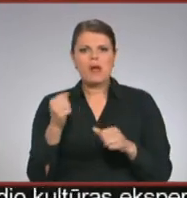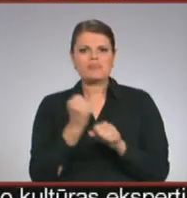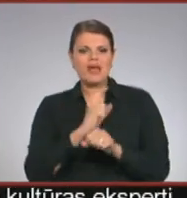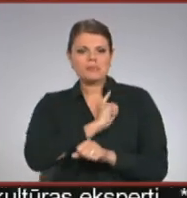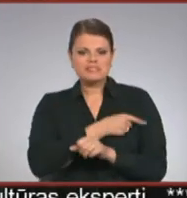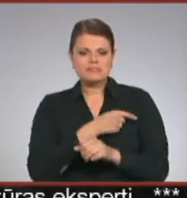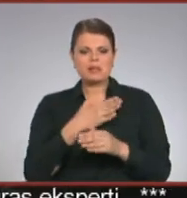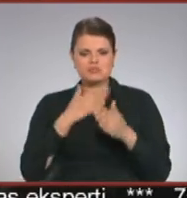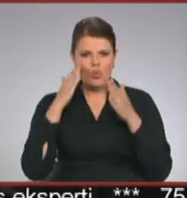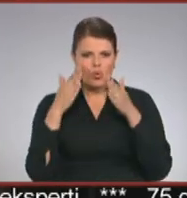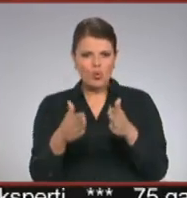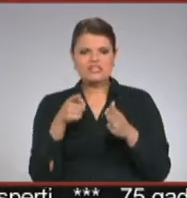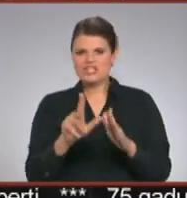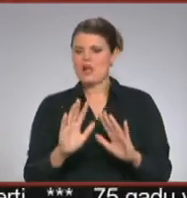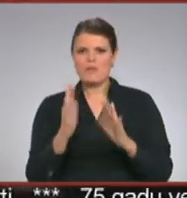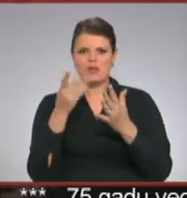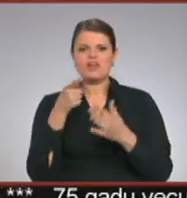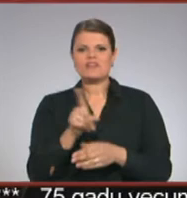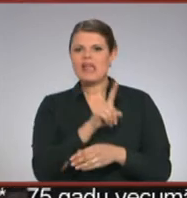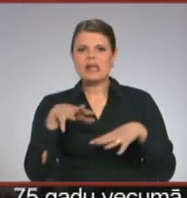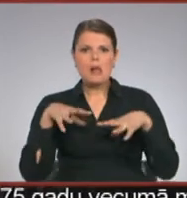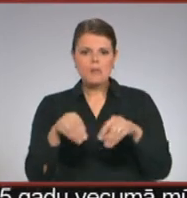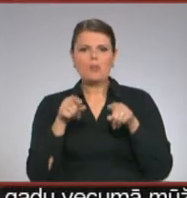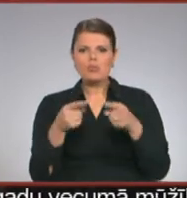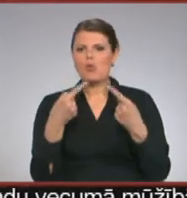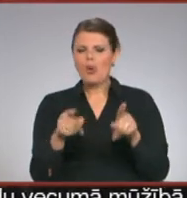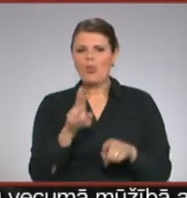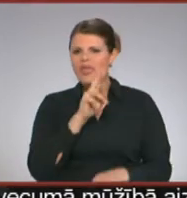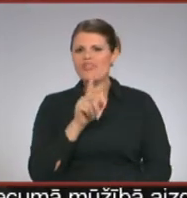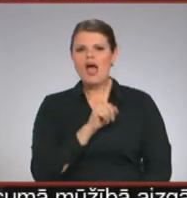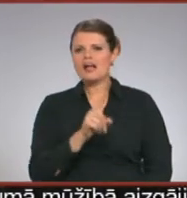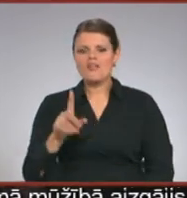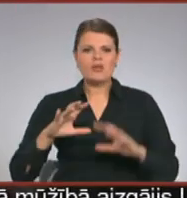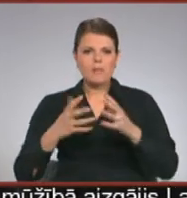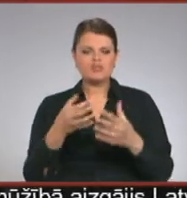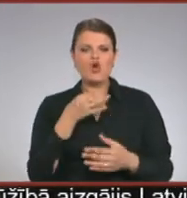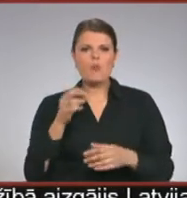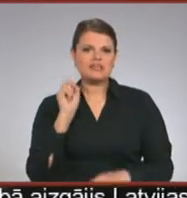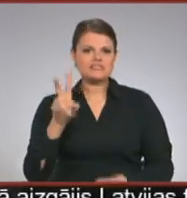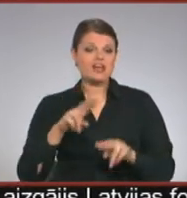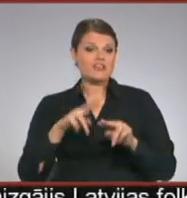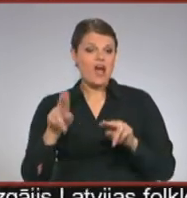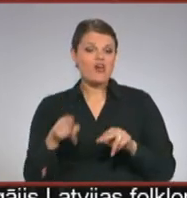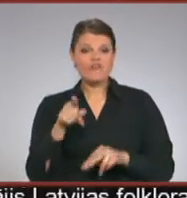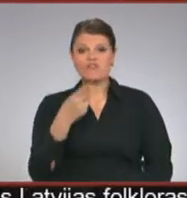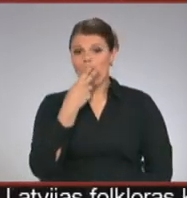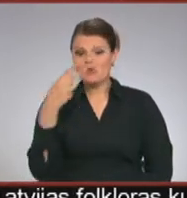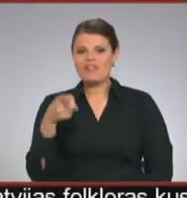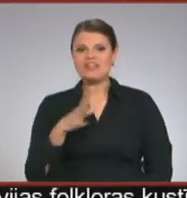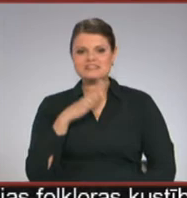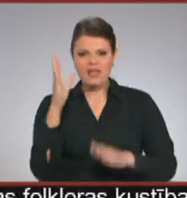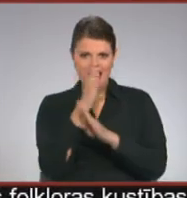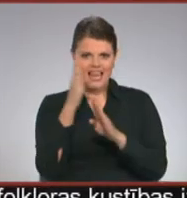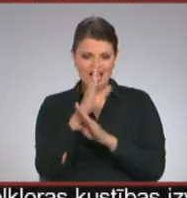koncentrēt, kam tik pēkšņai. Kristīna Opolais ir paveikusi to, ko ne katra pasaules operas vaigas natļautos. Pati soliste uzskata, ka tas bijis